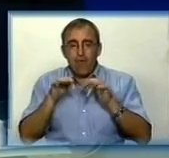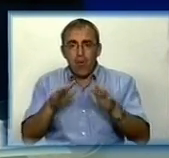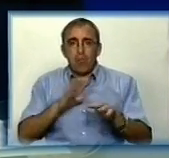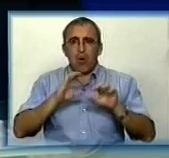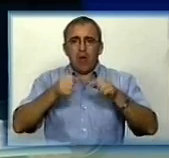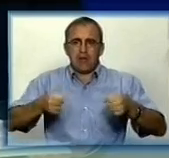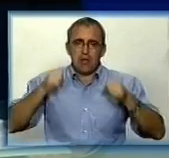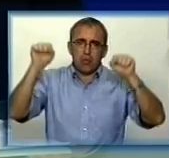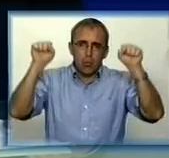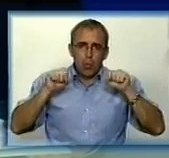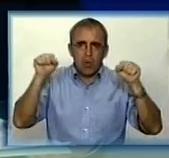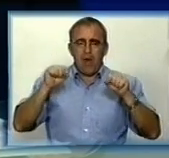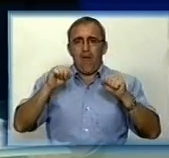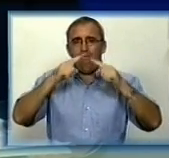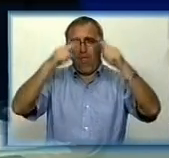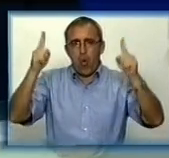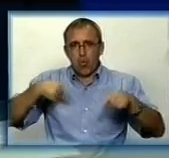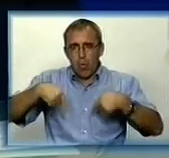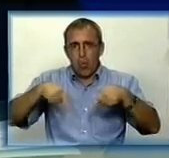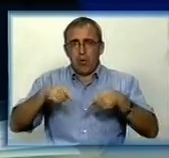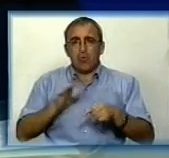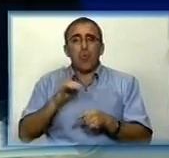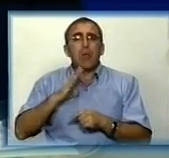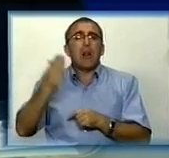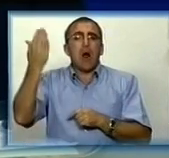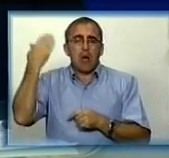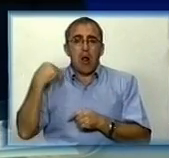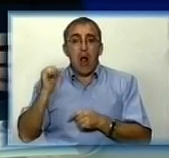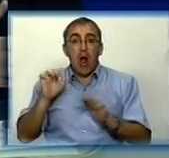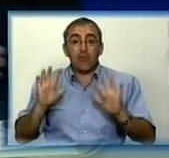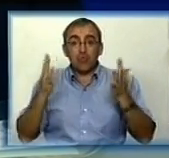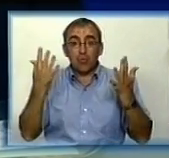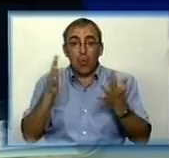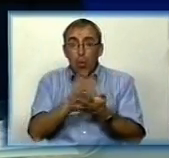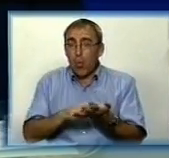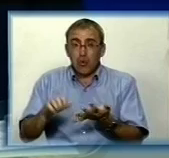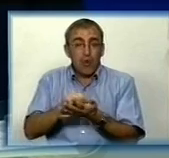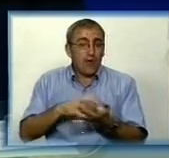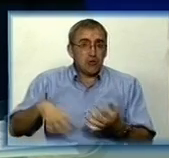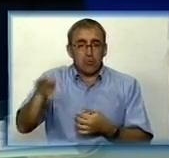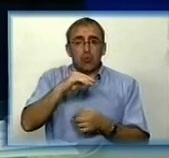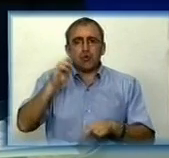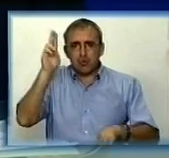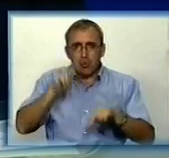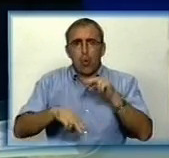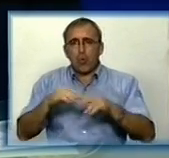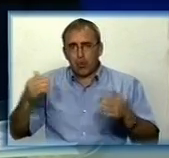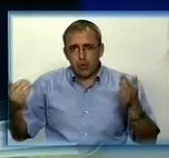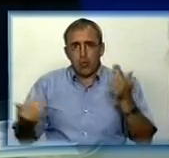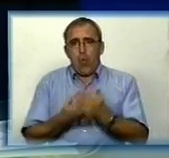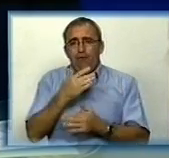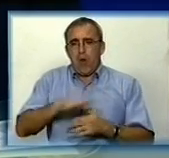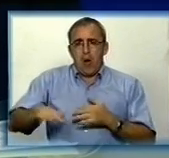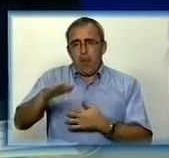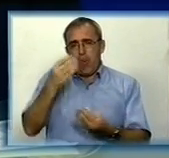турники, ворота і так далі, то, що там було раніше. А в случае, якщо вже уничтожено все, то строити там нові площадки.